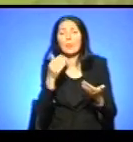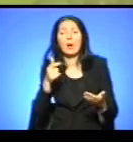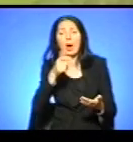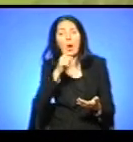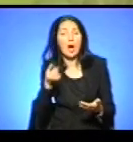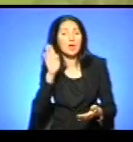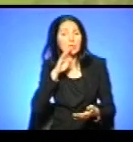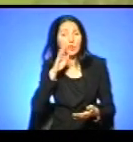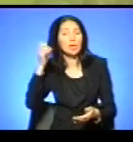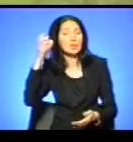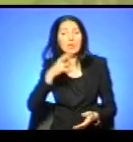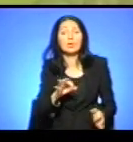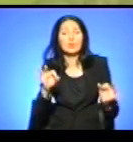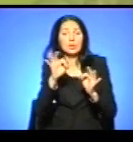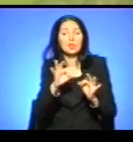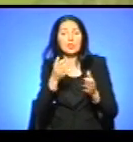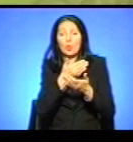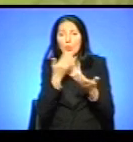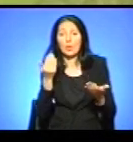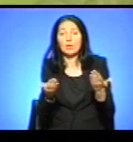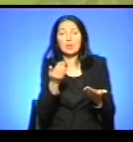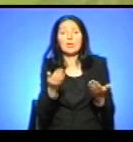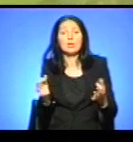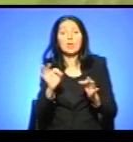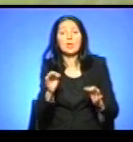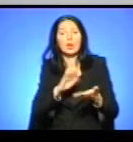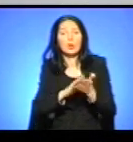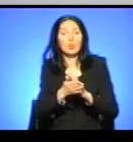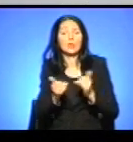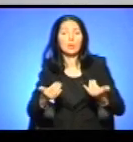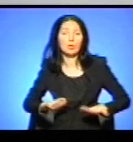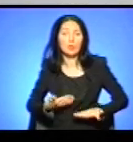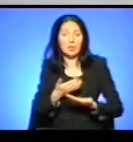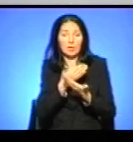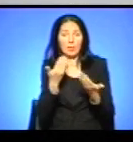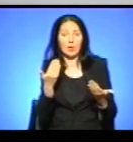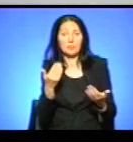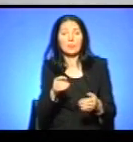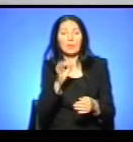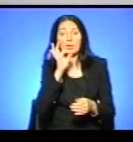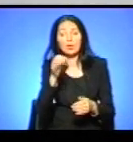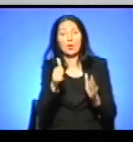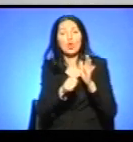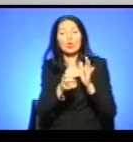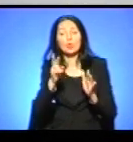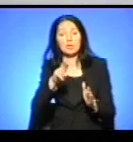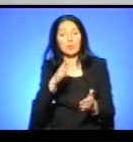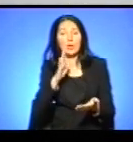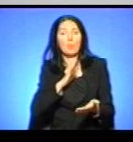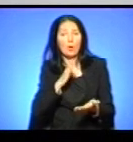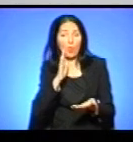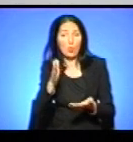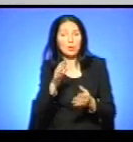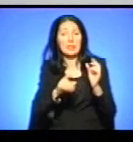світло, взагалі ніяких умов для проживання немає. Зазначу, 6 серпня мало відбутися